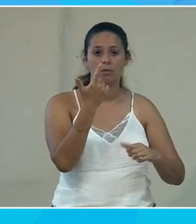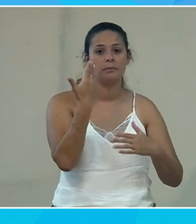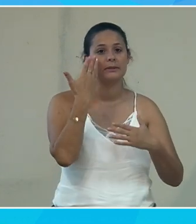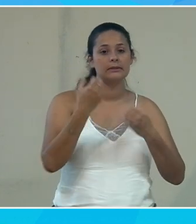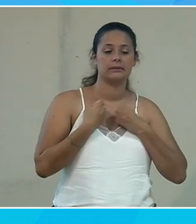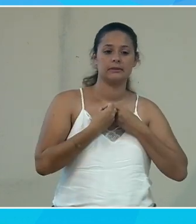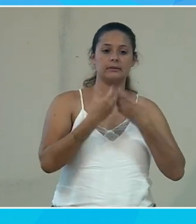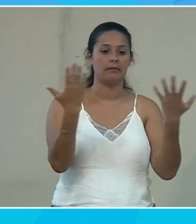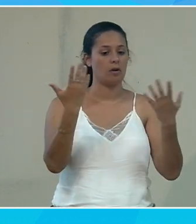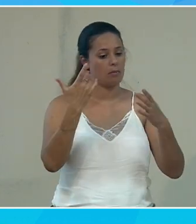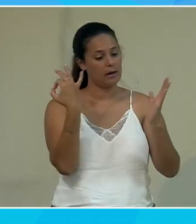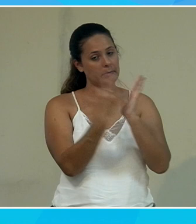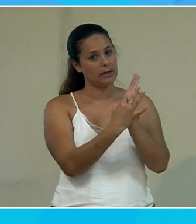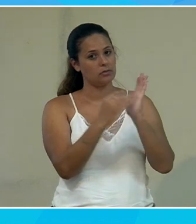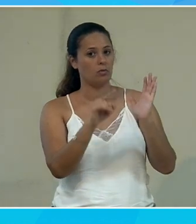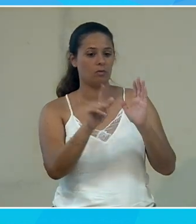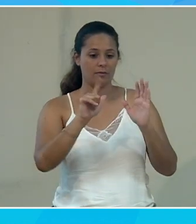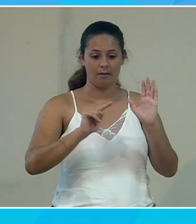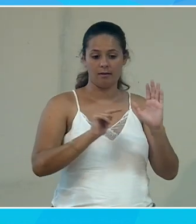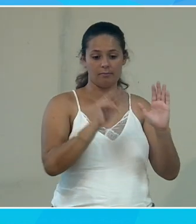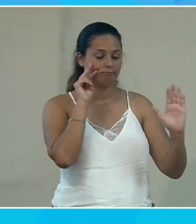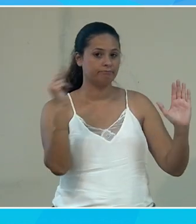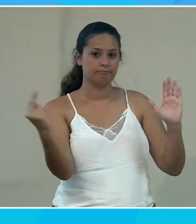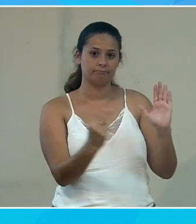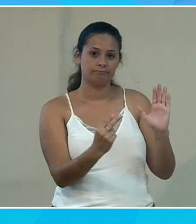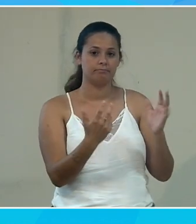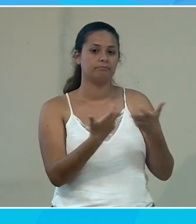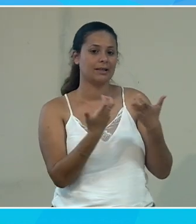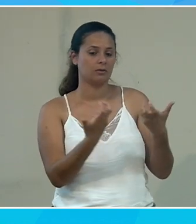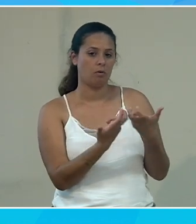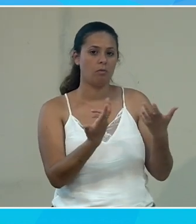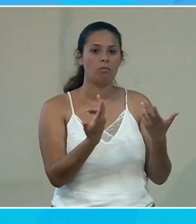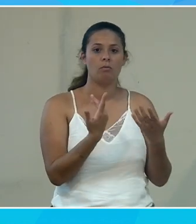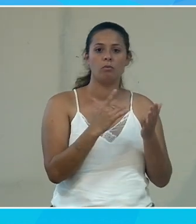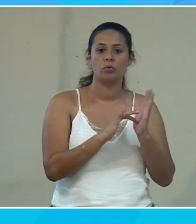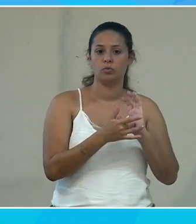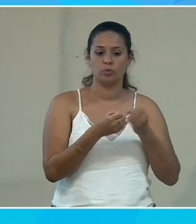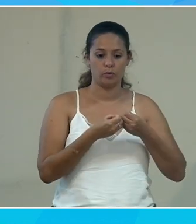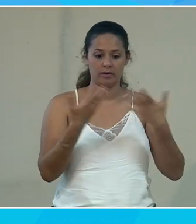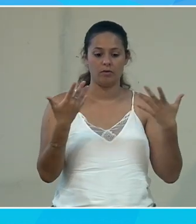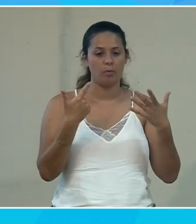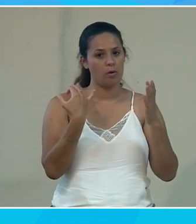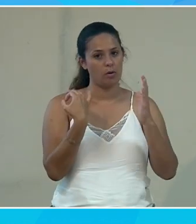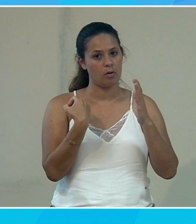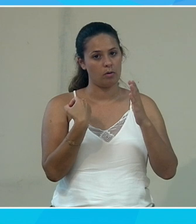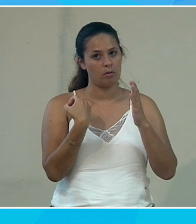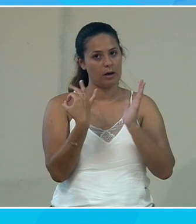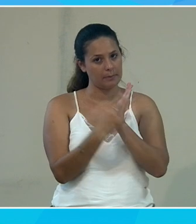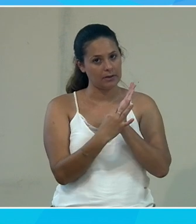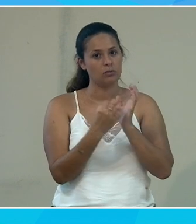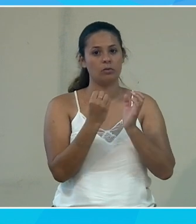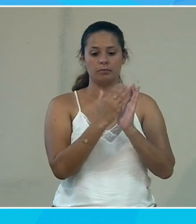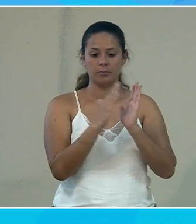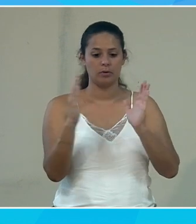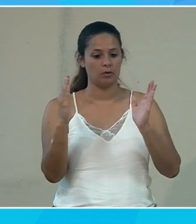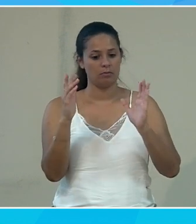développe des applications de mettre à disposition par exemple de tous les développeurs d'applications des bibliothèques de